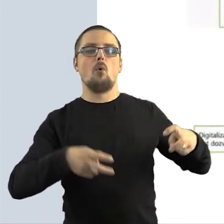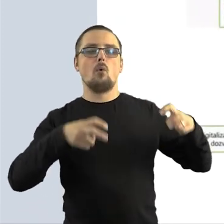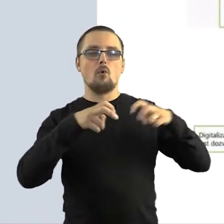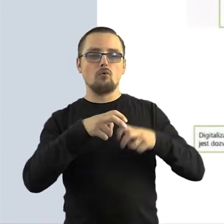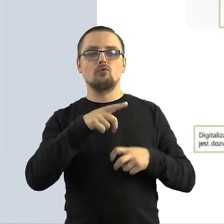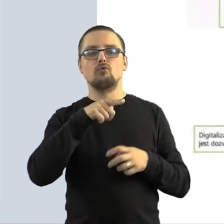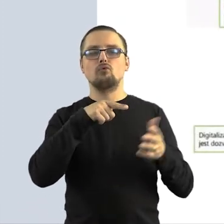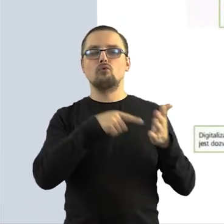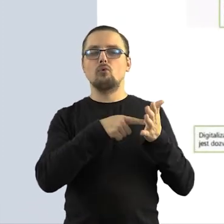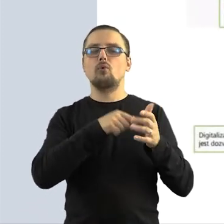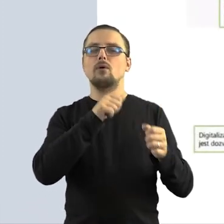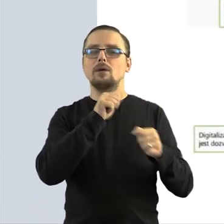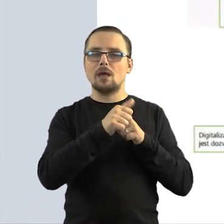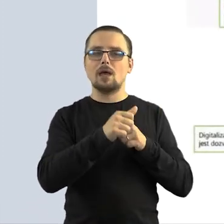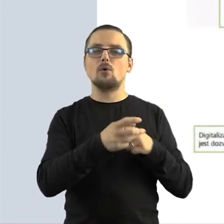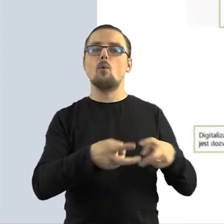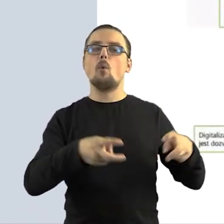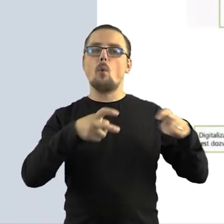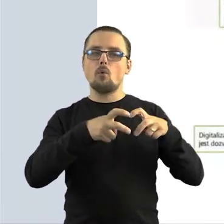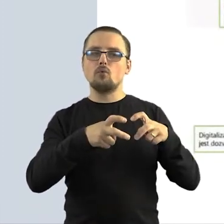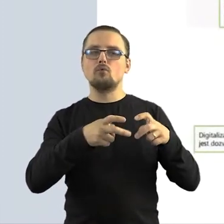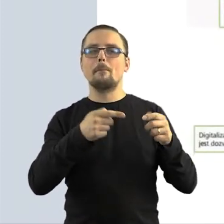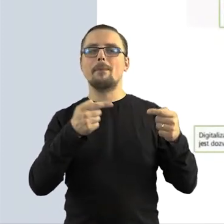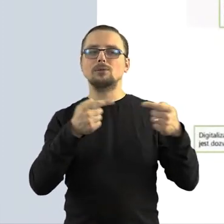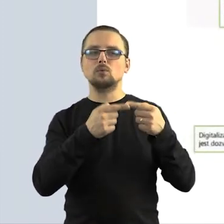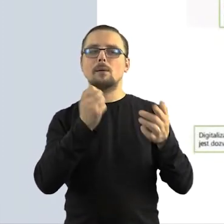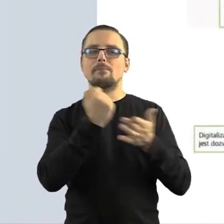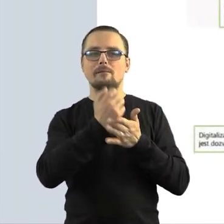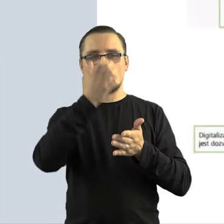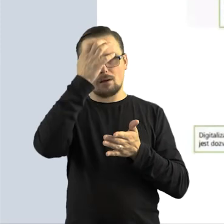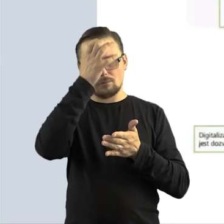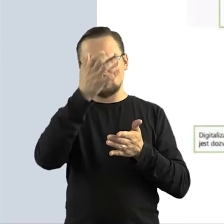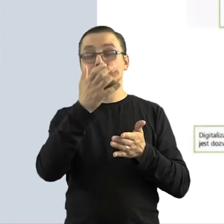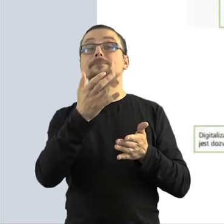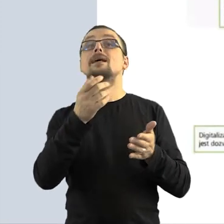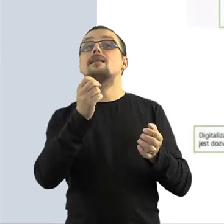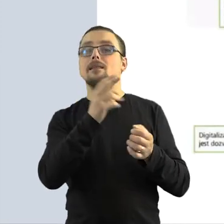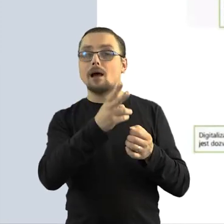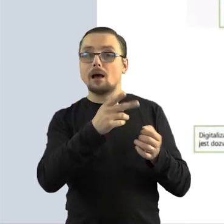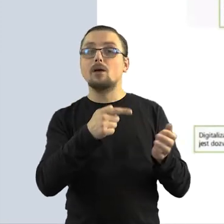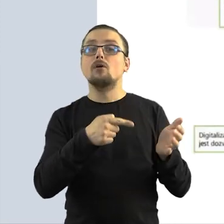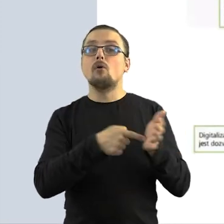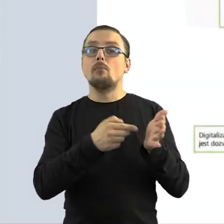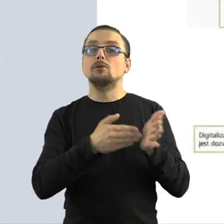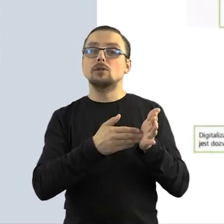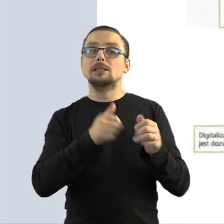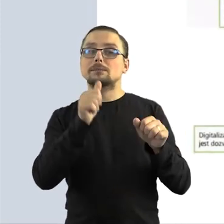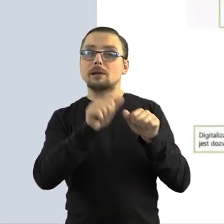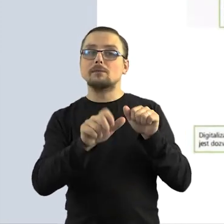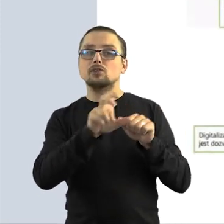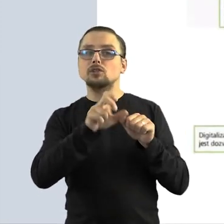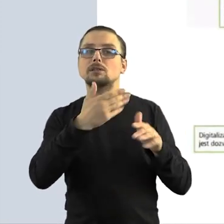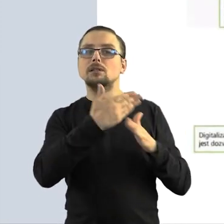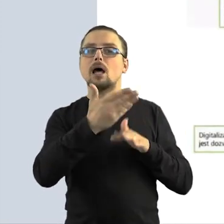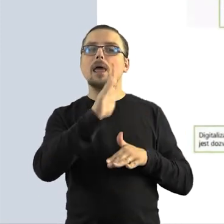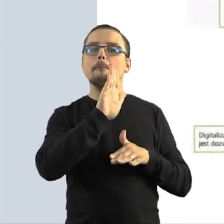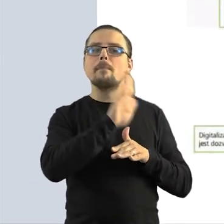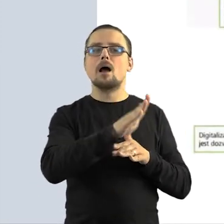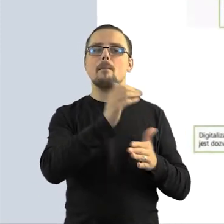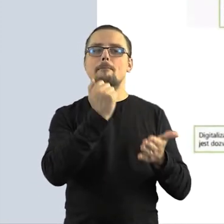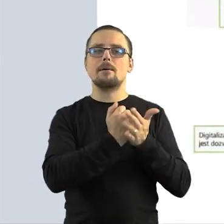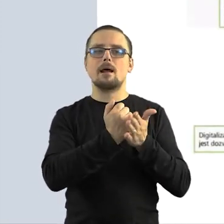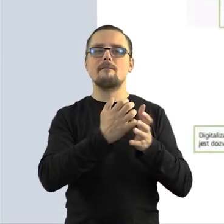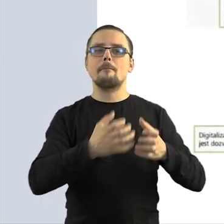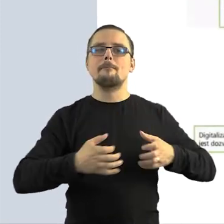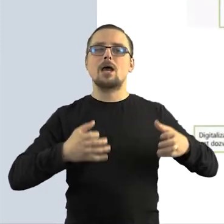danego utworu. Jeśli dany utwór jest utworem w rozumieniu prawa autorskiego, to wtedy odpowiadamy sobie na pytanie, czy nadal jest